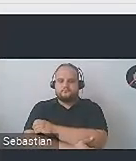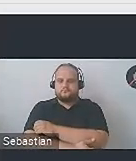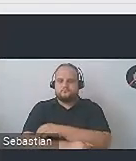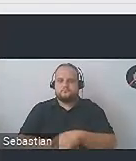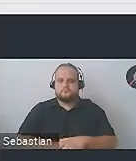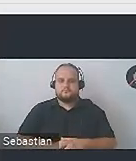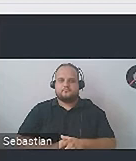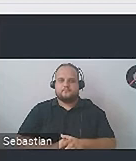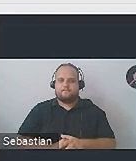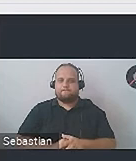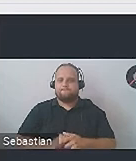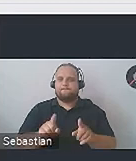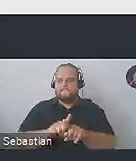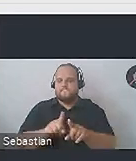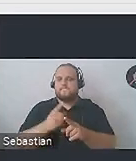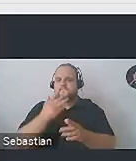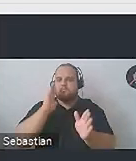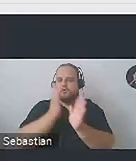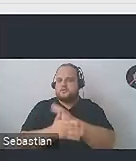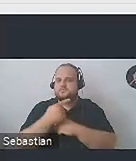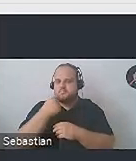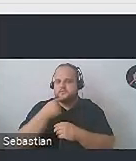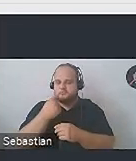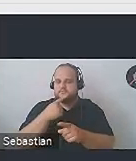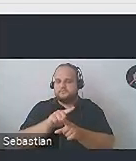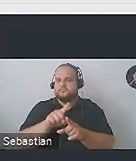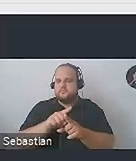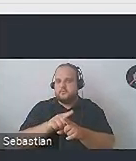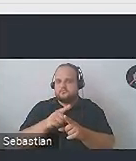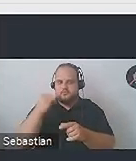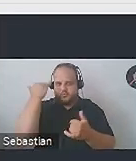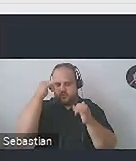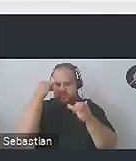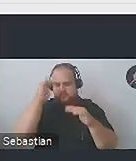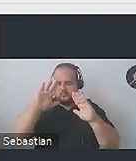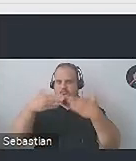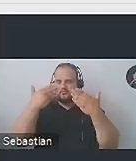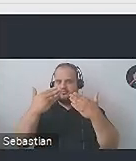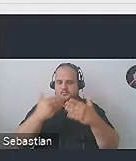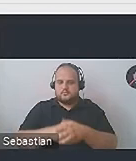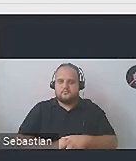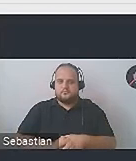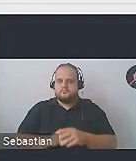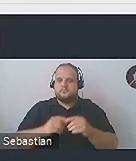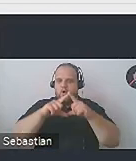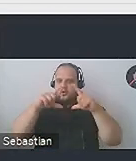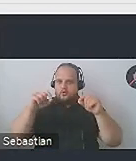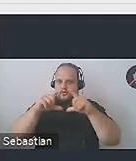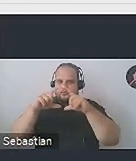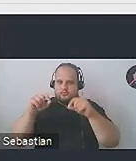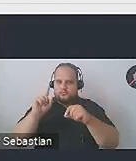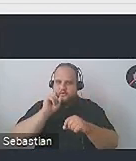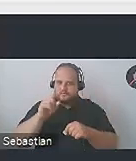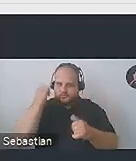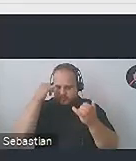Związane także z tym prostym językiem są problemy z komunikatami o błędach. Tutaj są okienka z prawdziwymi błędami,